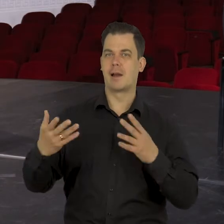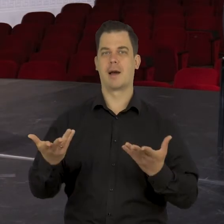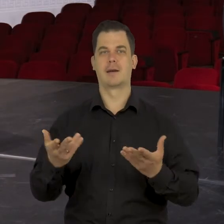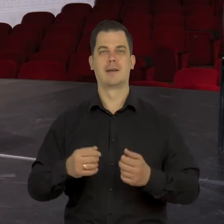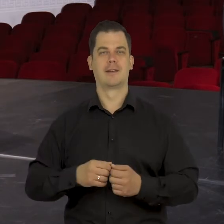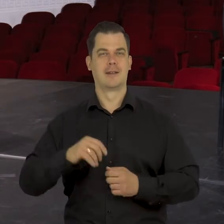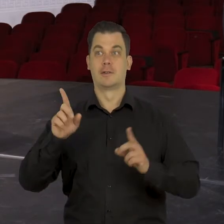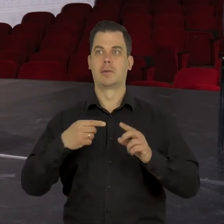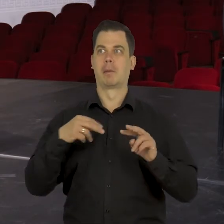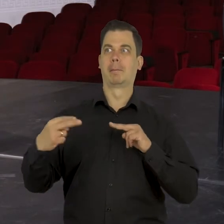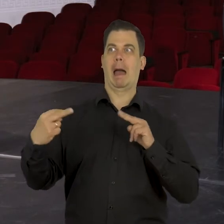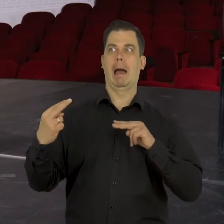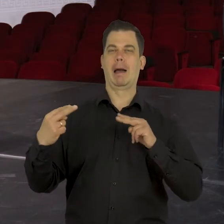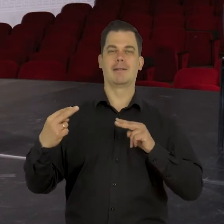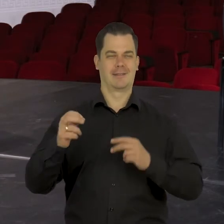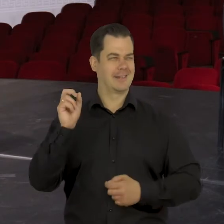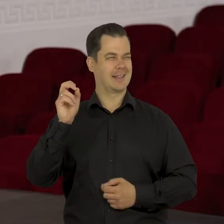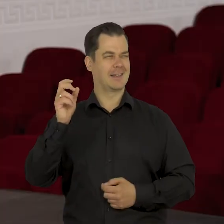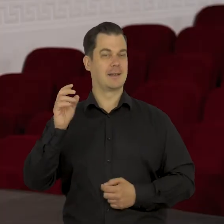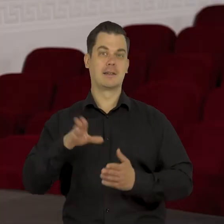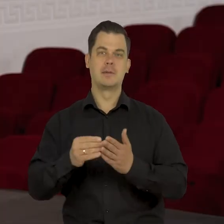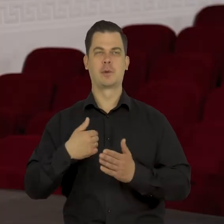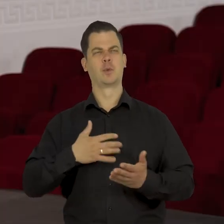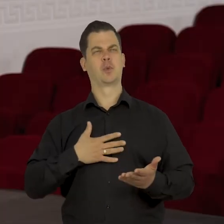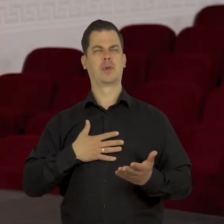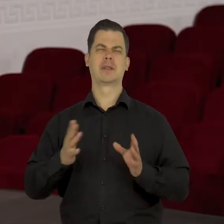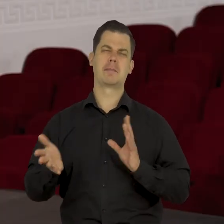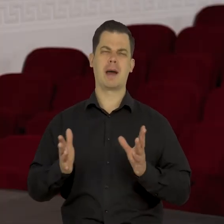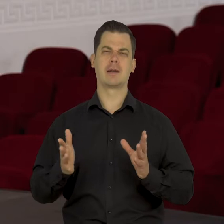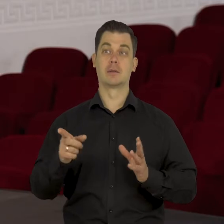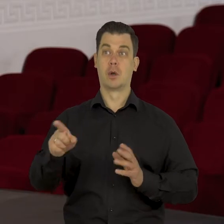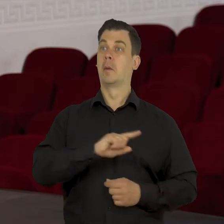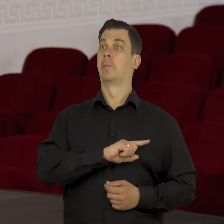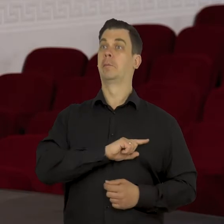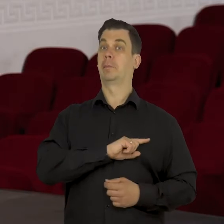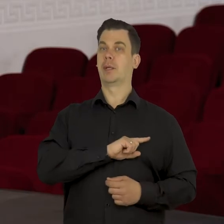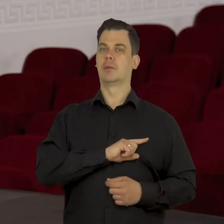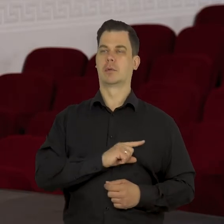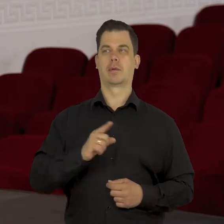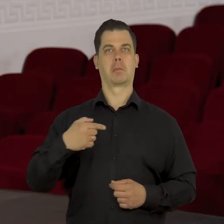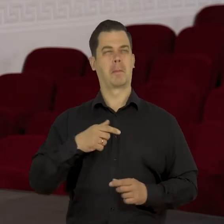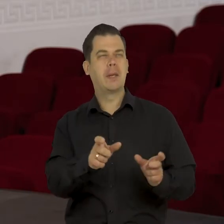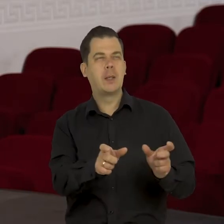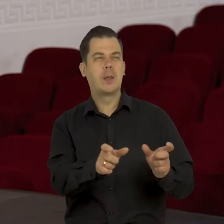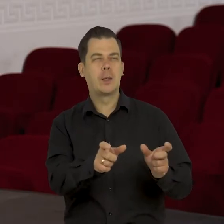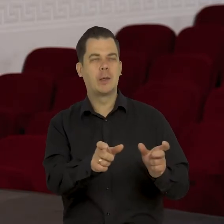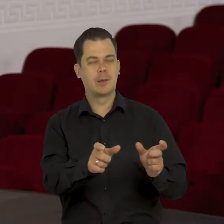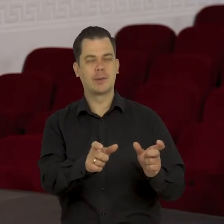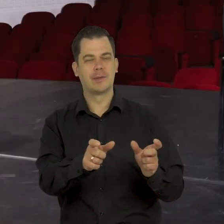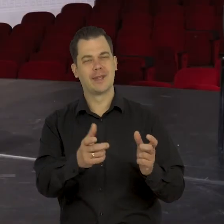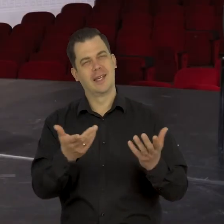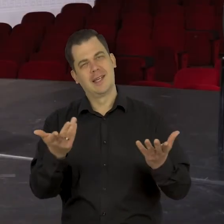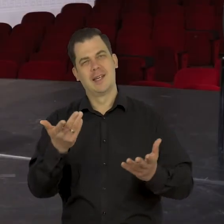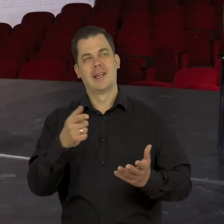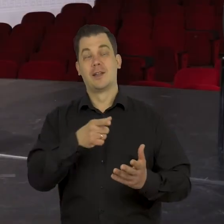oni potrafią powiedzieć, że mam dzisiaj tak średnio, średnio się dzisiaj czuję, więc bądź czujna. Najczęściej mówią, że bądź czujna.